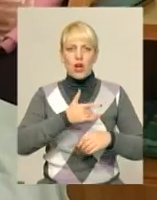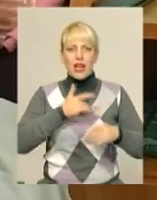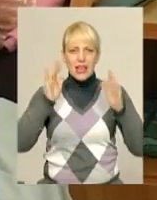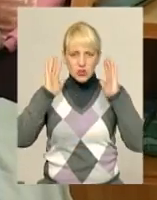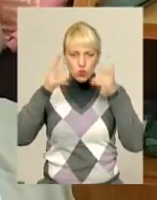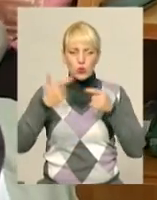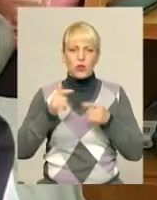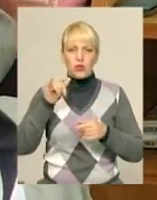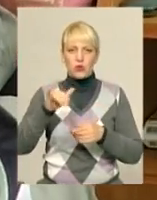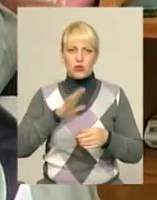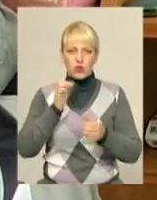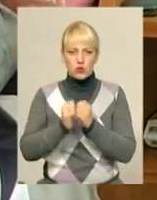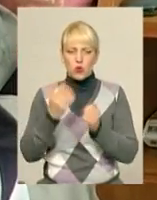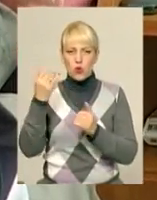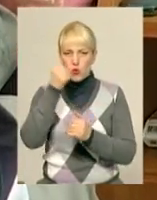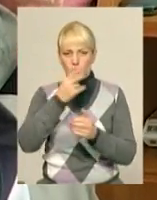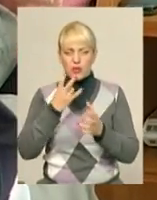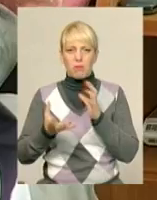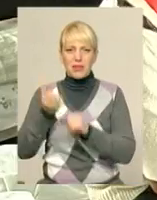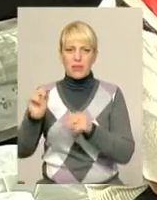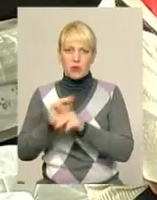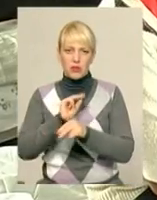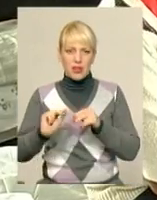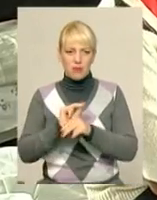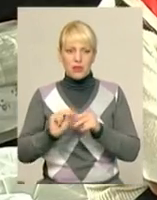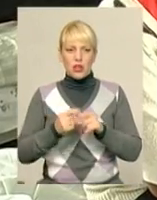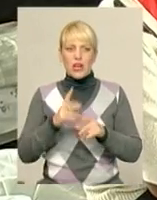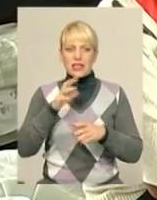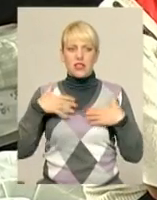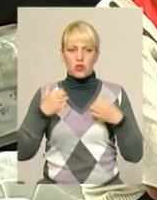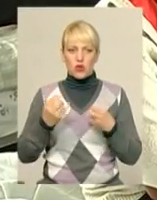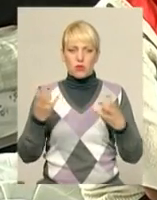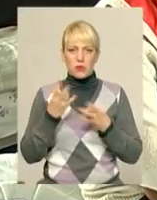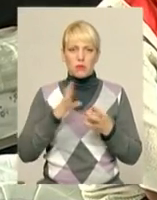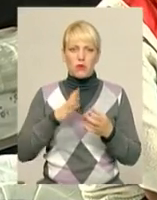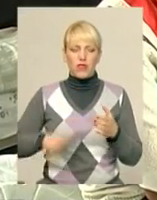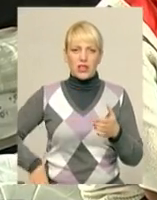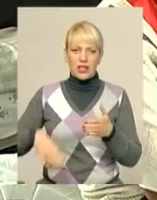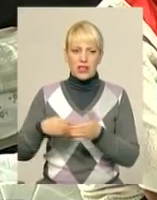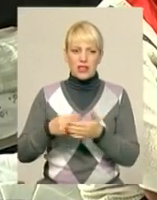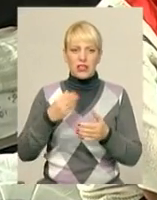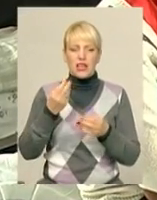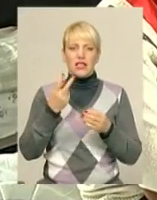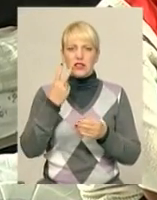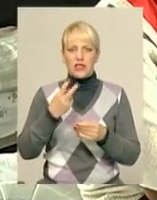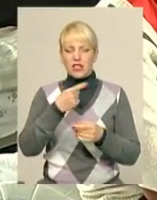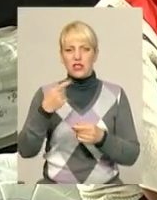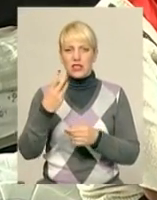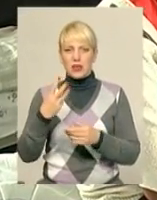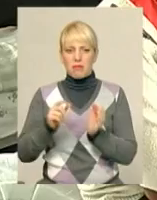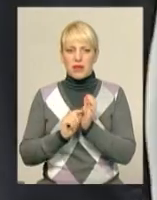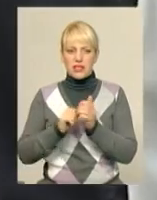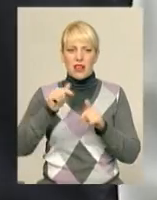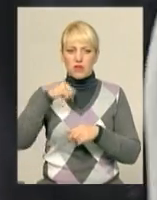щороку йому доводиться отримувати підтримуючу терапію. За здоров'я пану Миколі доводилося викладати з власної кишені 2-3 пенсії. Однак